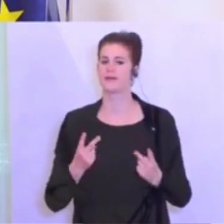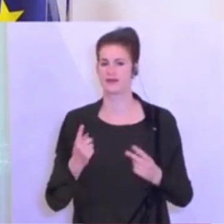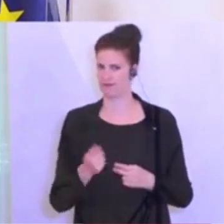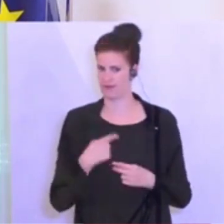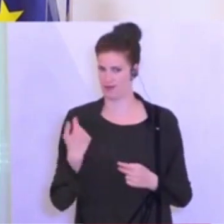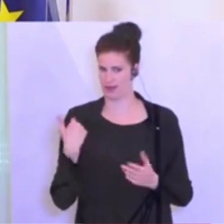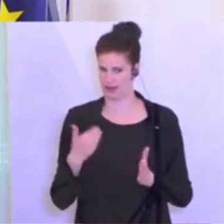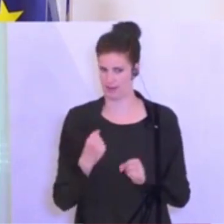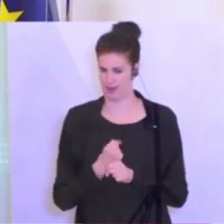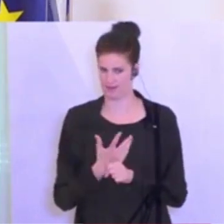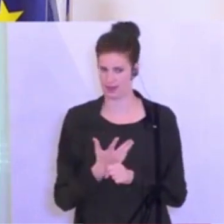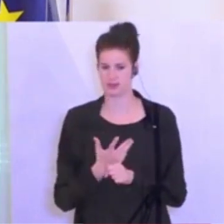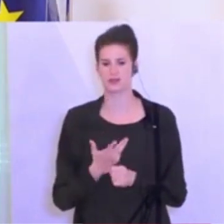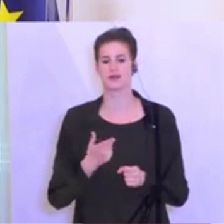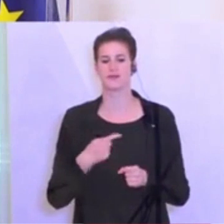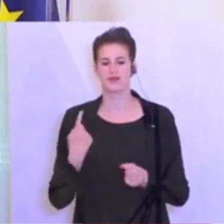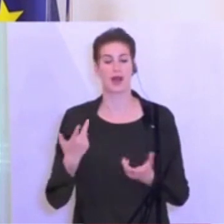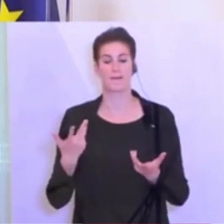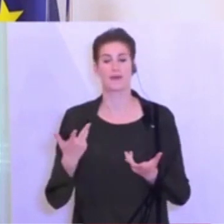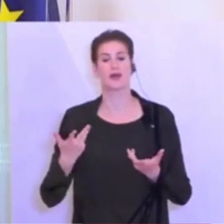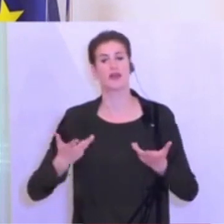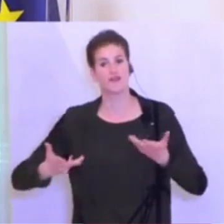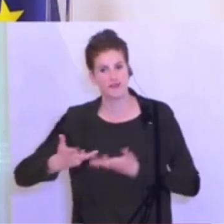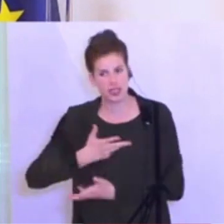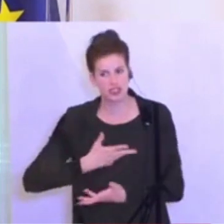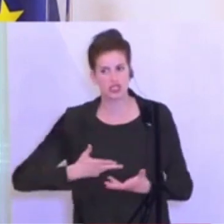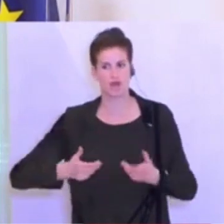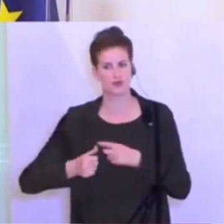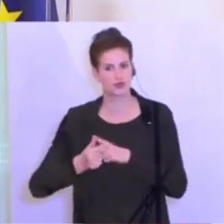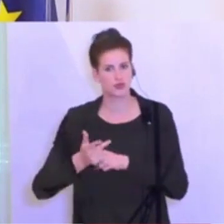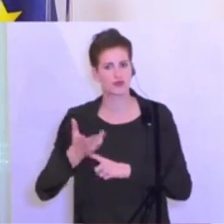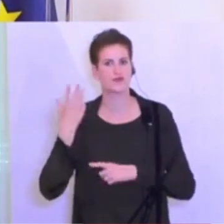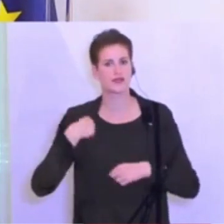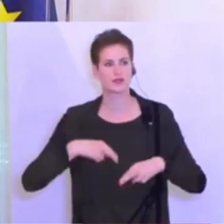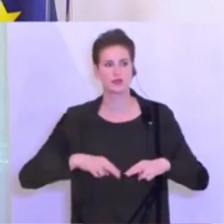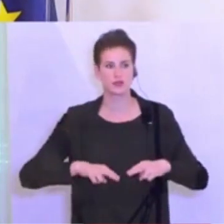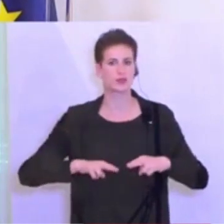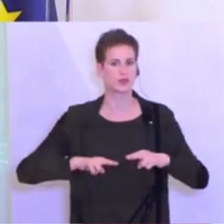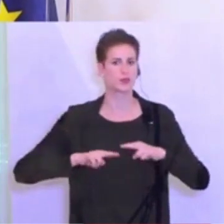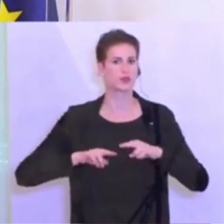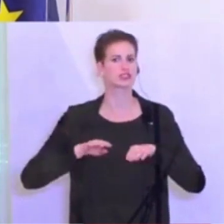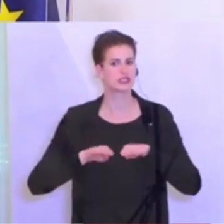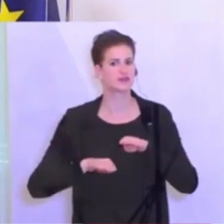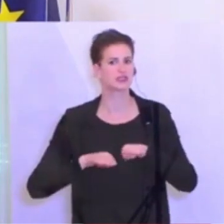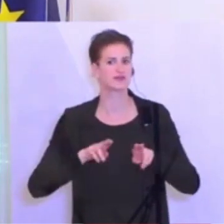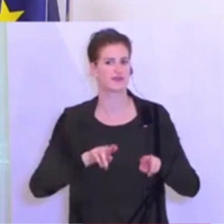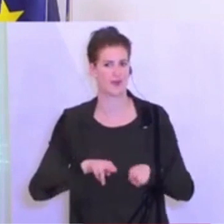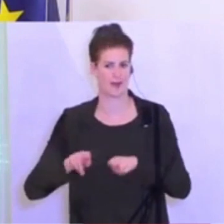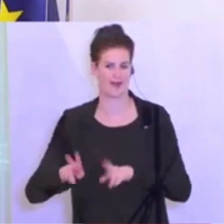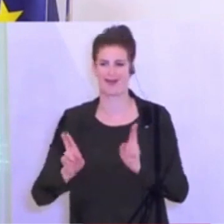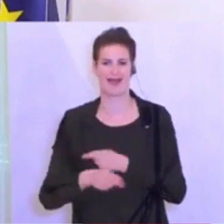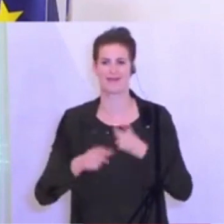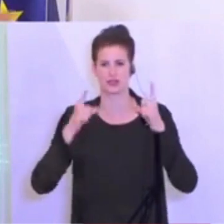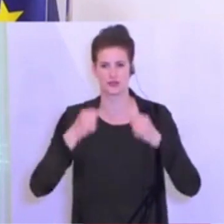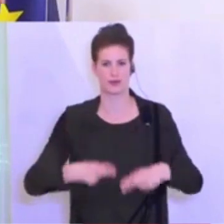haben das Land, die Wirtschaft, die Gesellschaft langsam wieder hochgefahren. Und wir haben, weil der wissenschaftliche